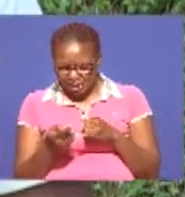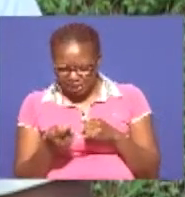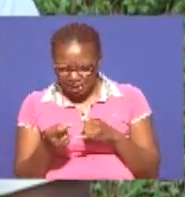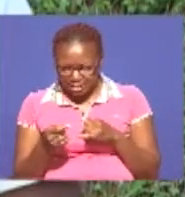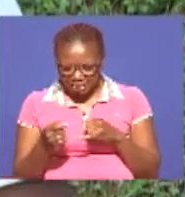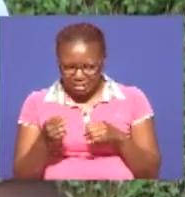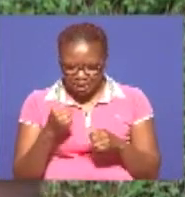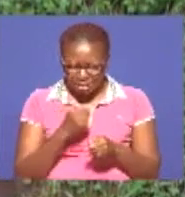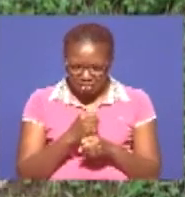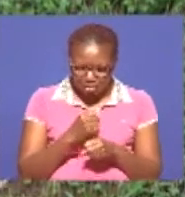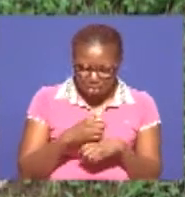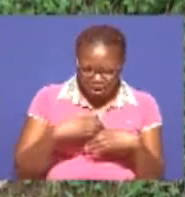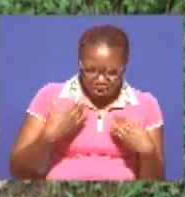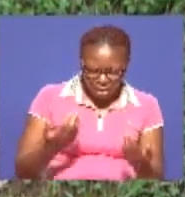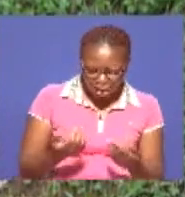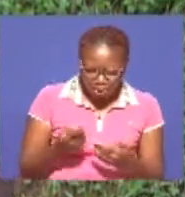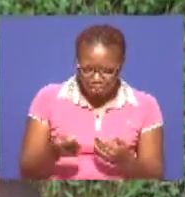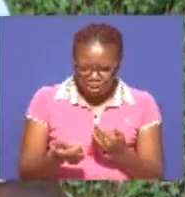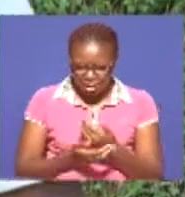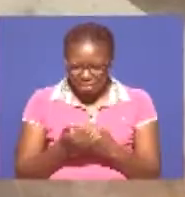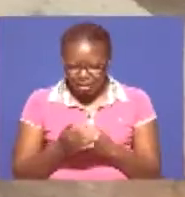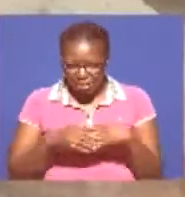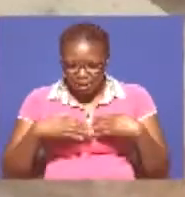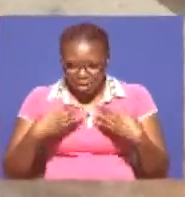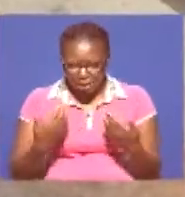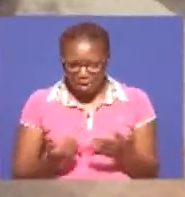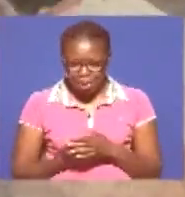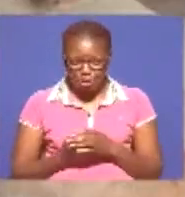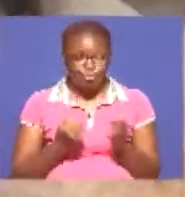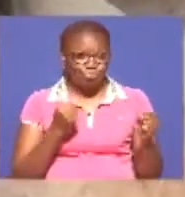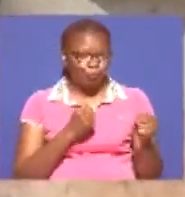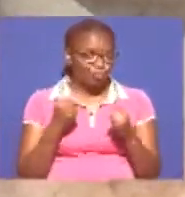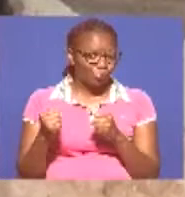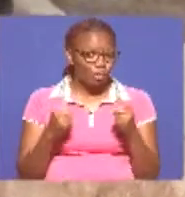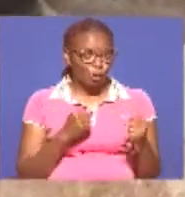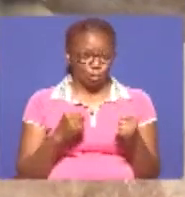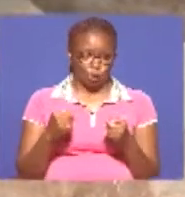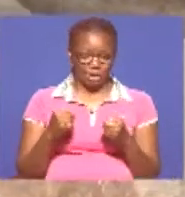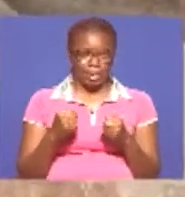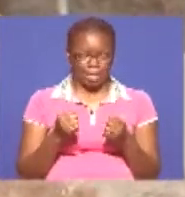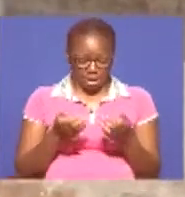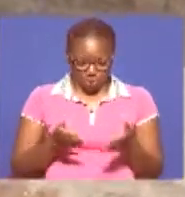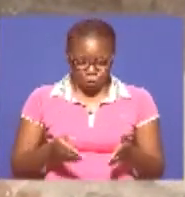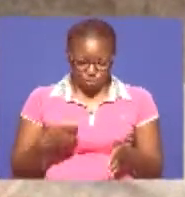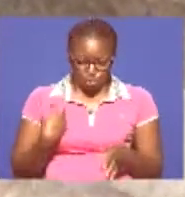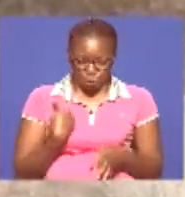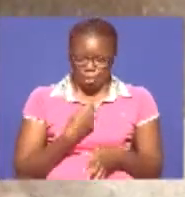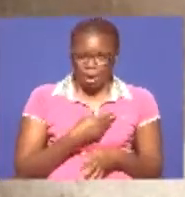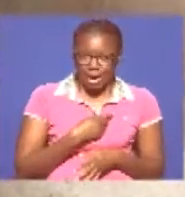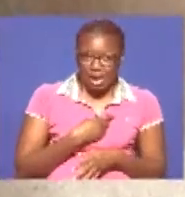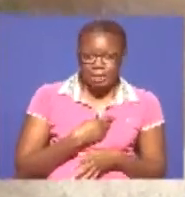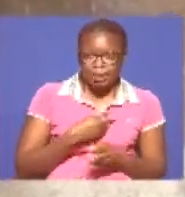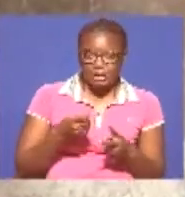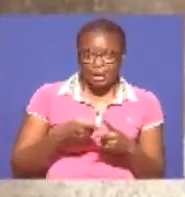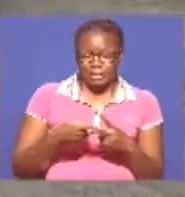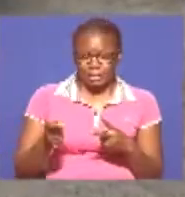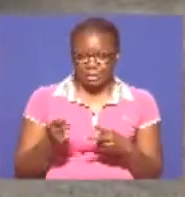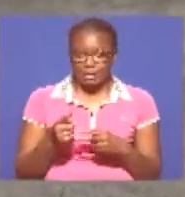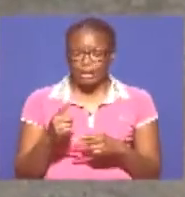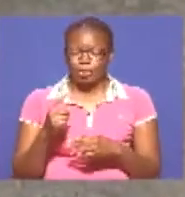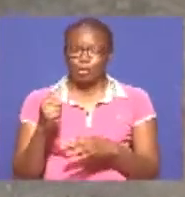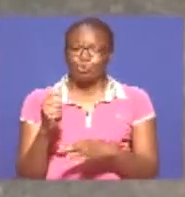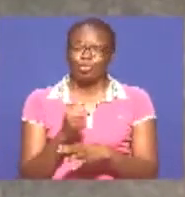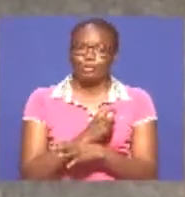tumeanzisha nafasi ya kutrain watu kuwapea mafunzo ya ukulima ya ngurue Kuna wale wanaweza kufika hapa kwa shamba